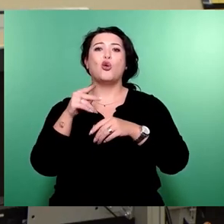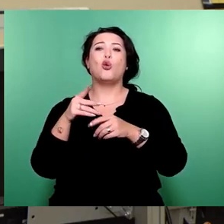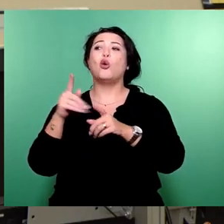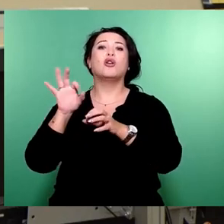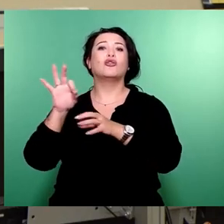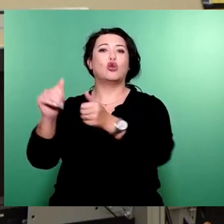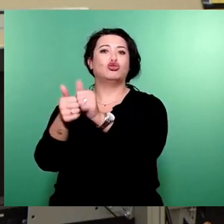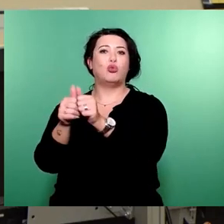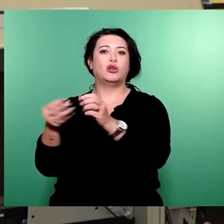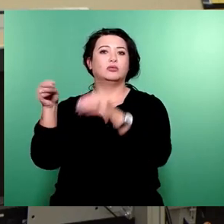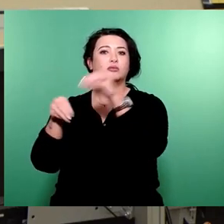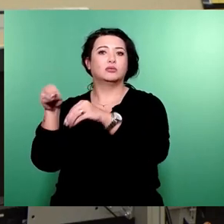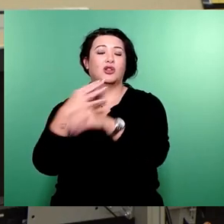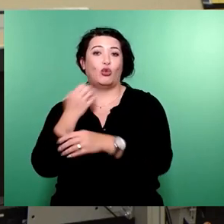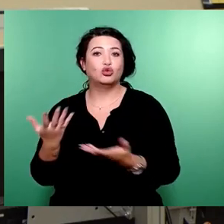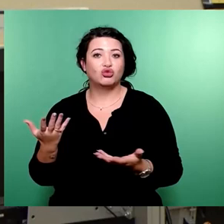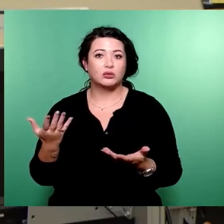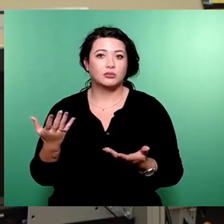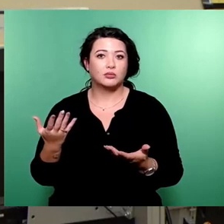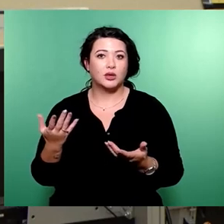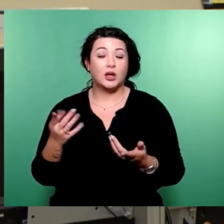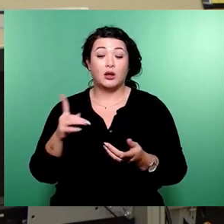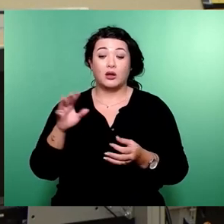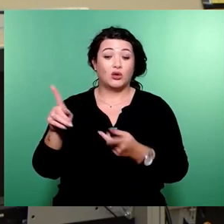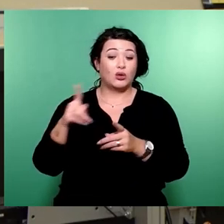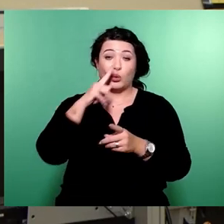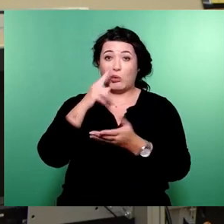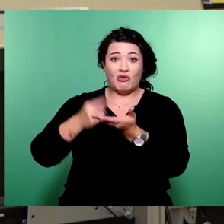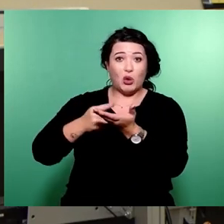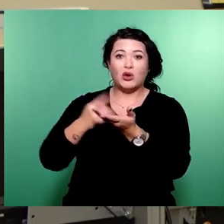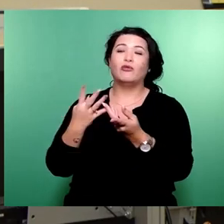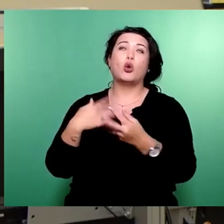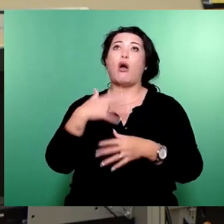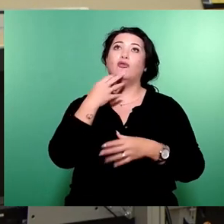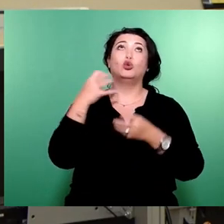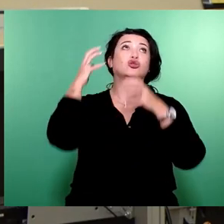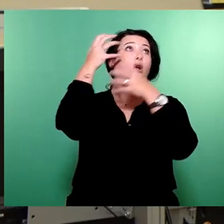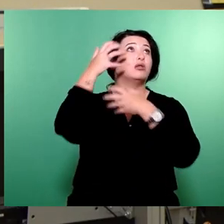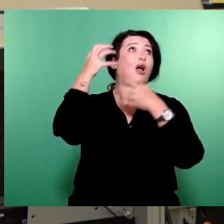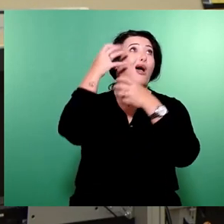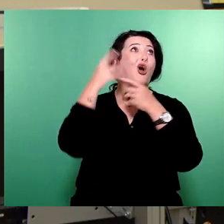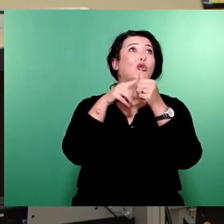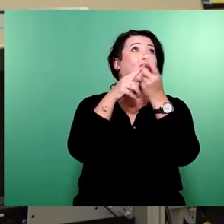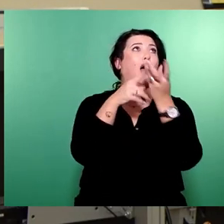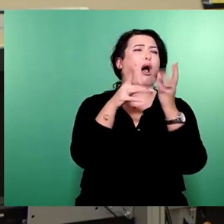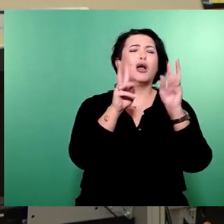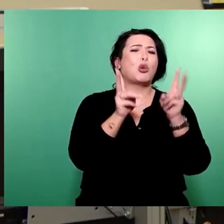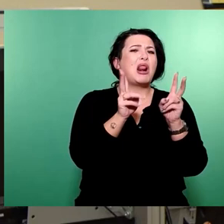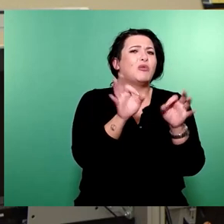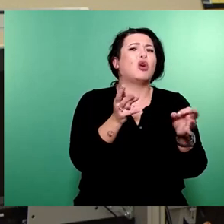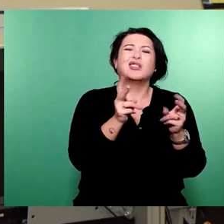Das war keine Forderung für irgendwelche Wünsch dir was Träume und Dinge, die nicht notwendig waren. Das war eine wirkliche